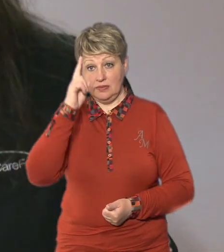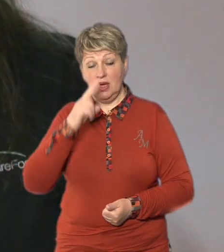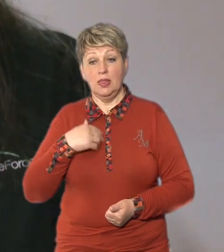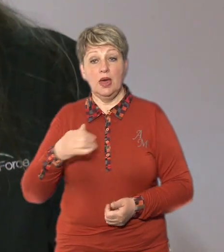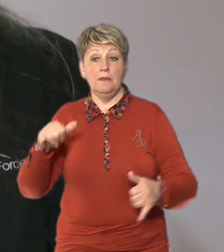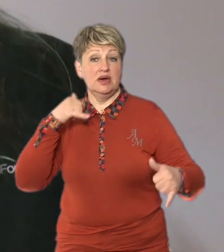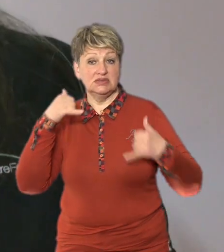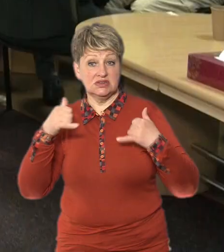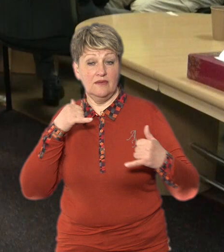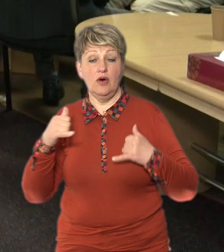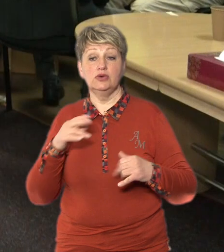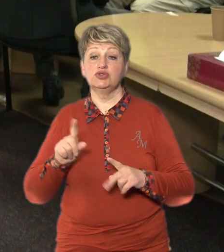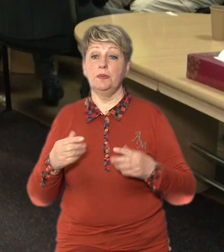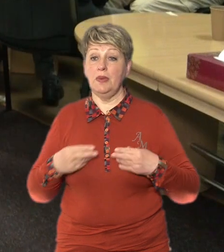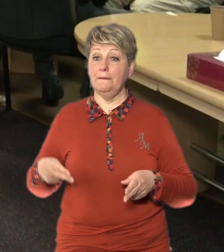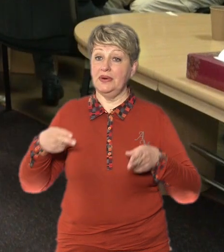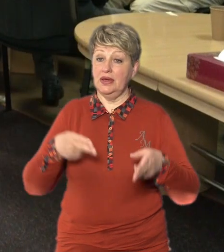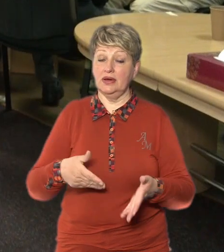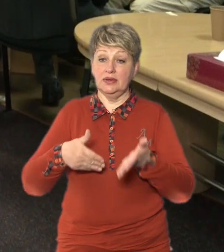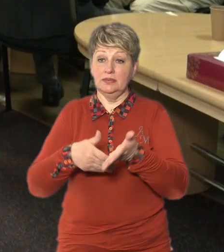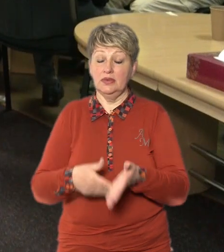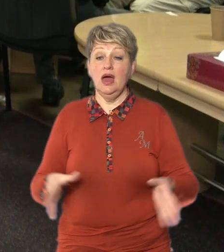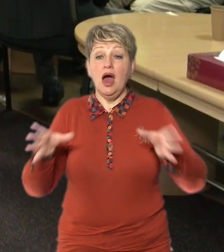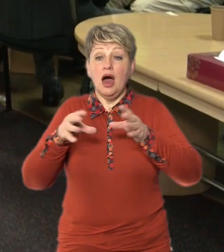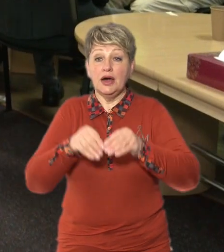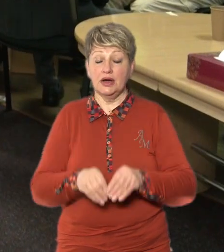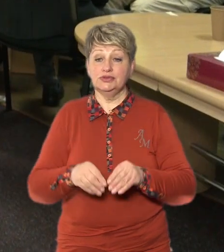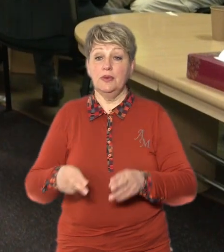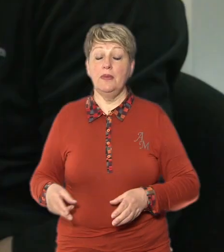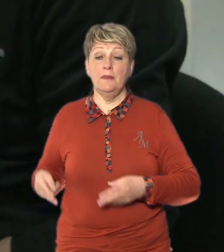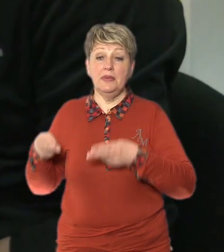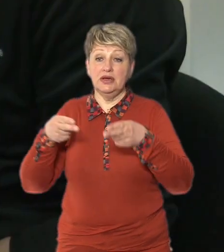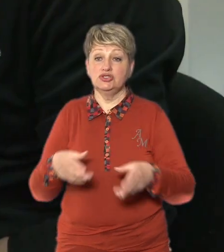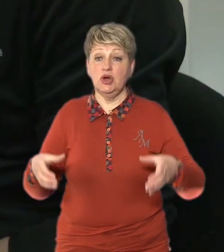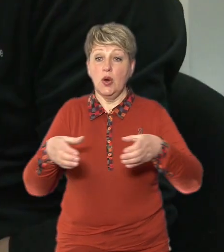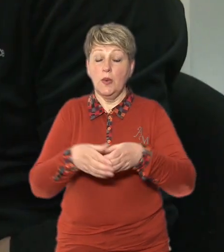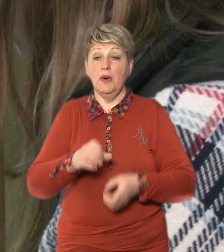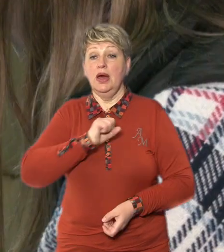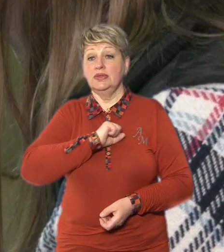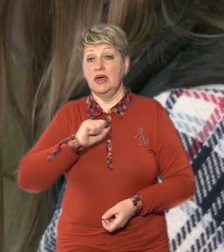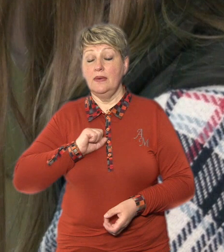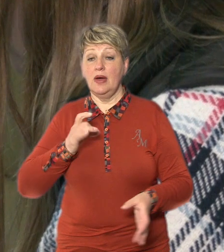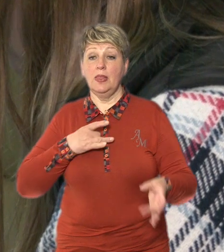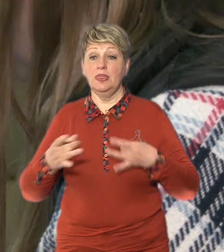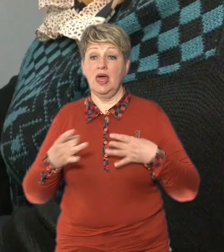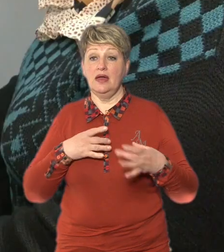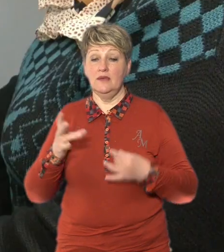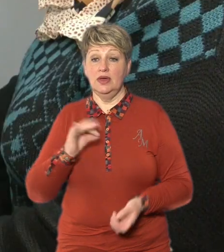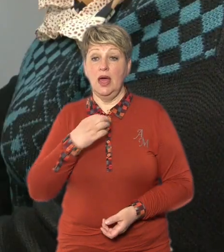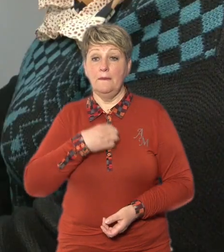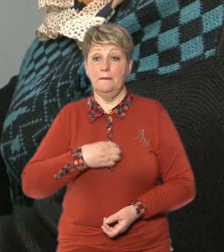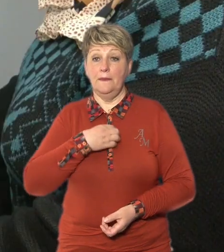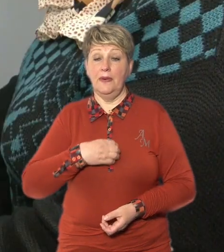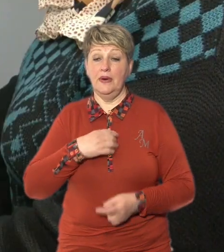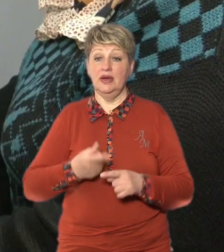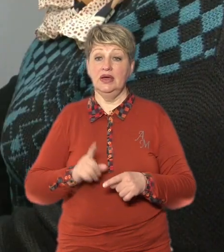аби ми приїхали і допомогли і разом із Роксаною до України приїздить команда це терапевти невропатолог та пульмонолог Кріс